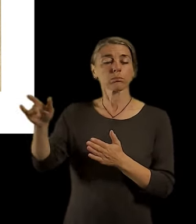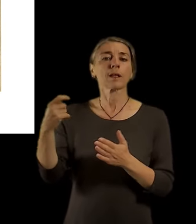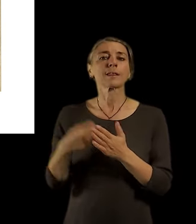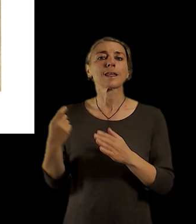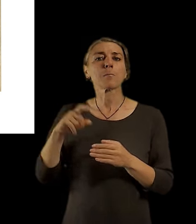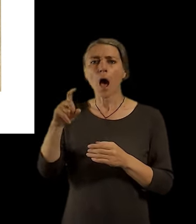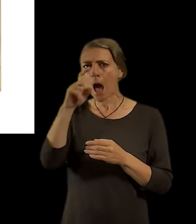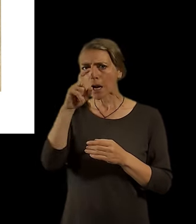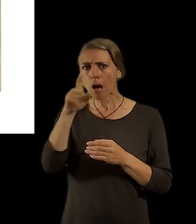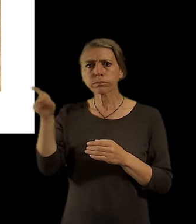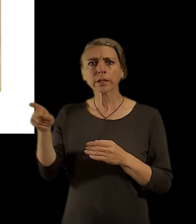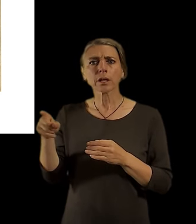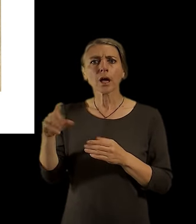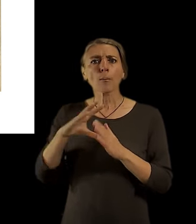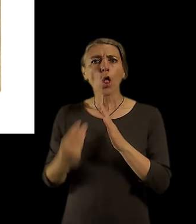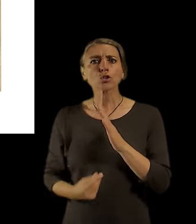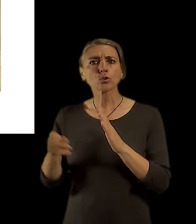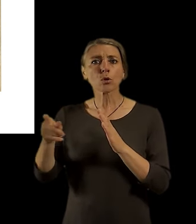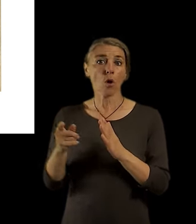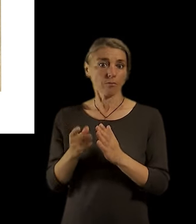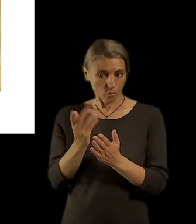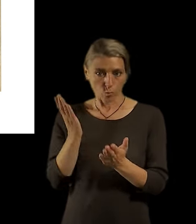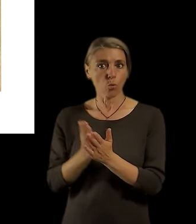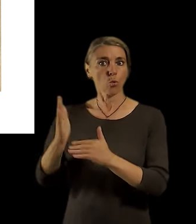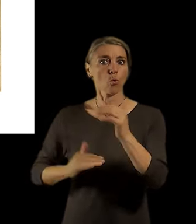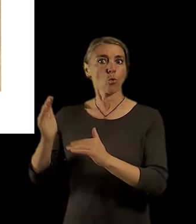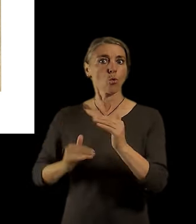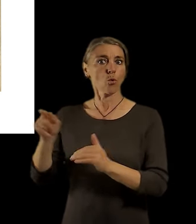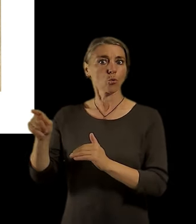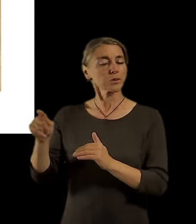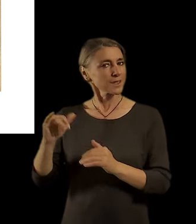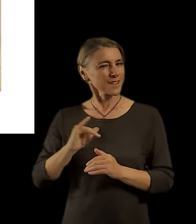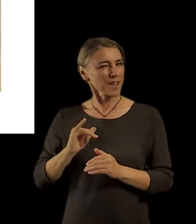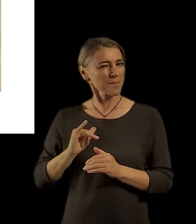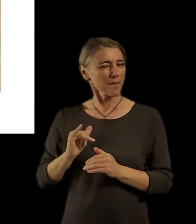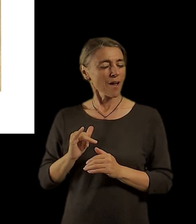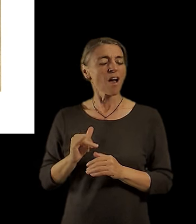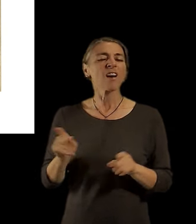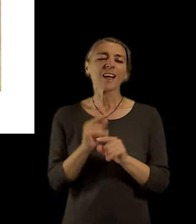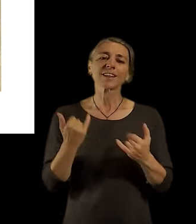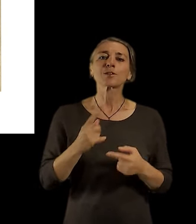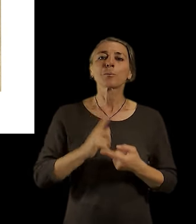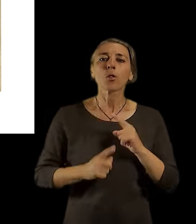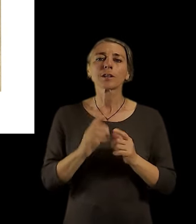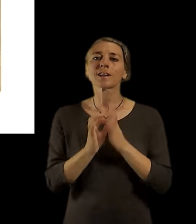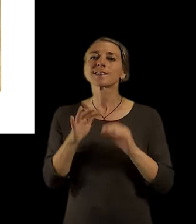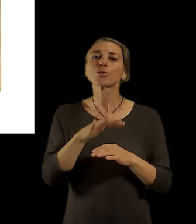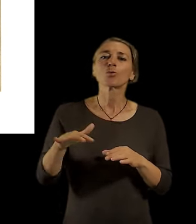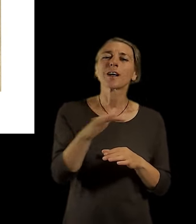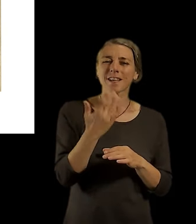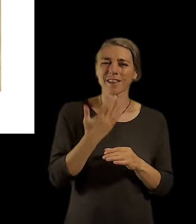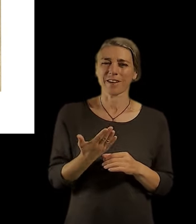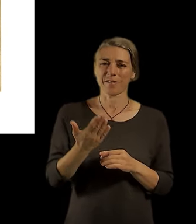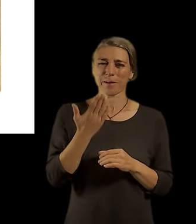konsekvence. A potom jsem chtěl v rámci těch událostí, který dneska prožíváme, říct, že